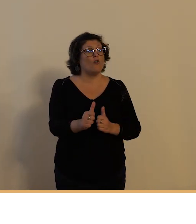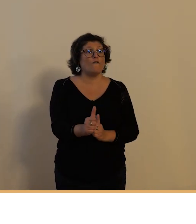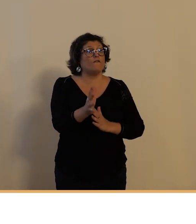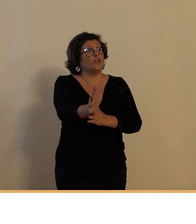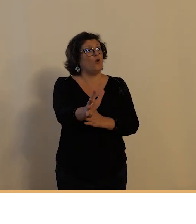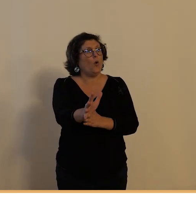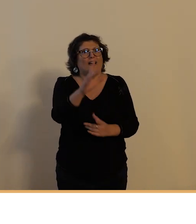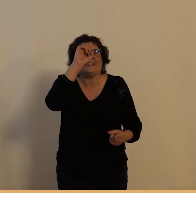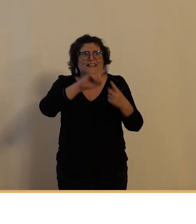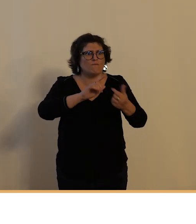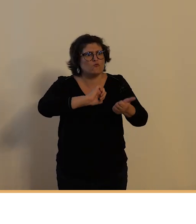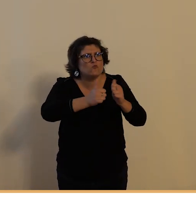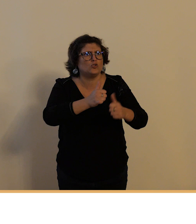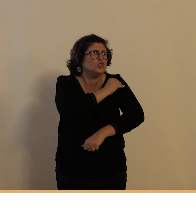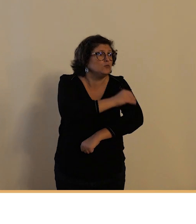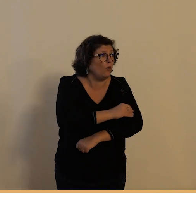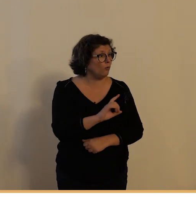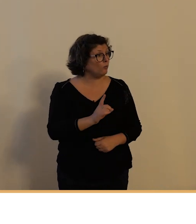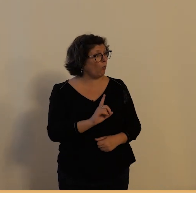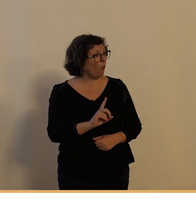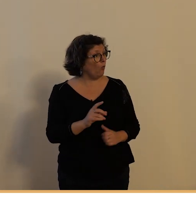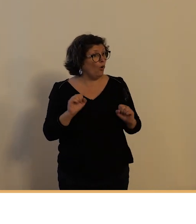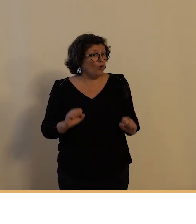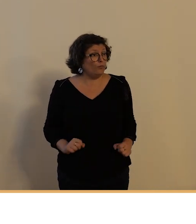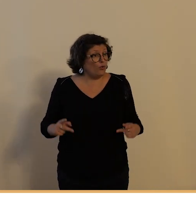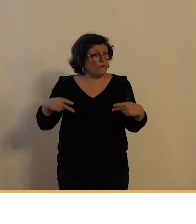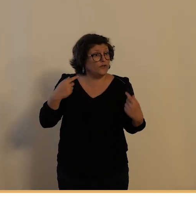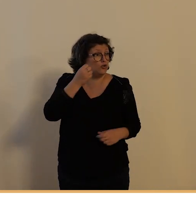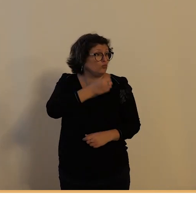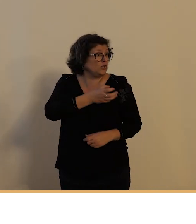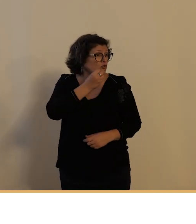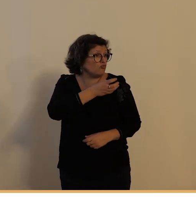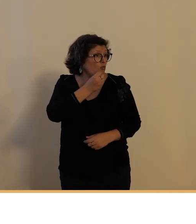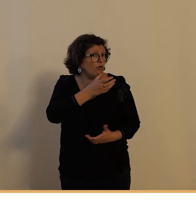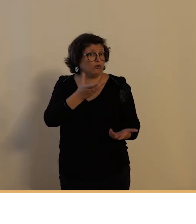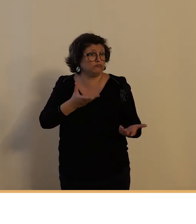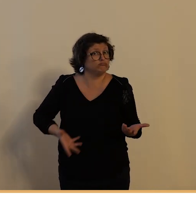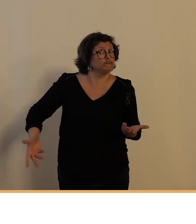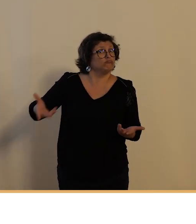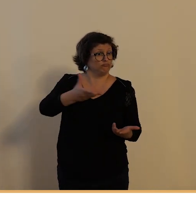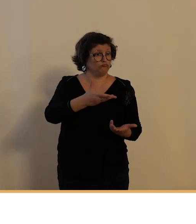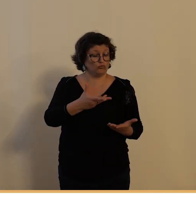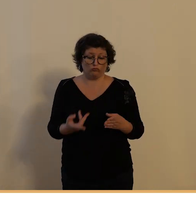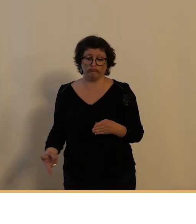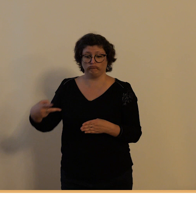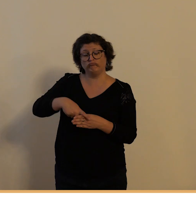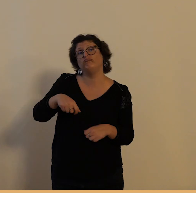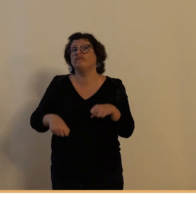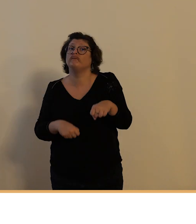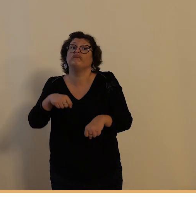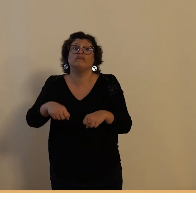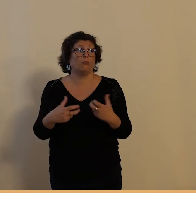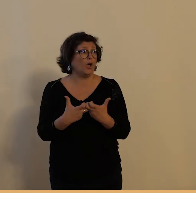vu que pour le sport dans la société et ça sera un usage très important on prend le vélo pour aller